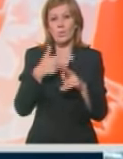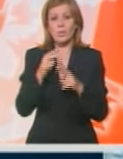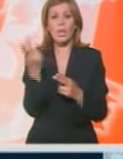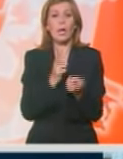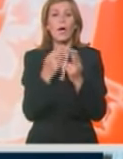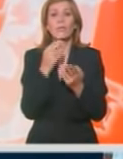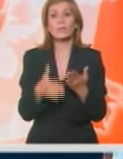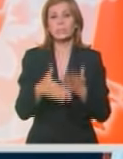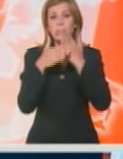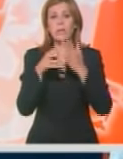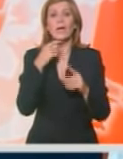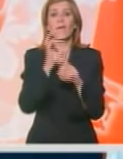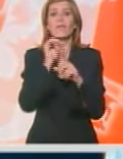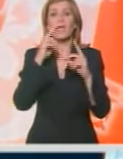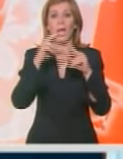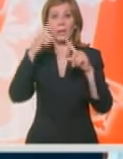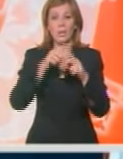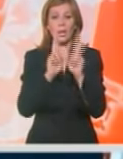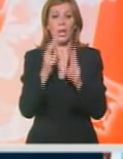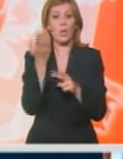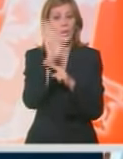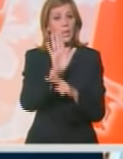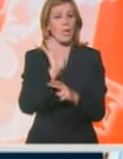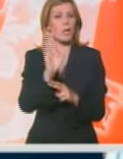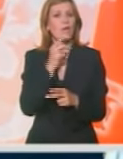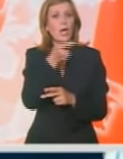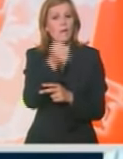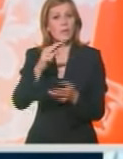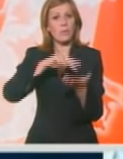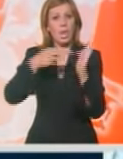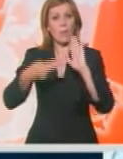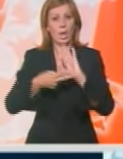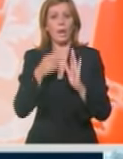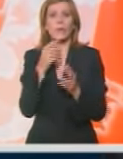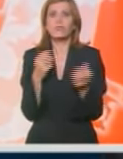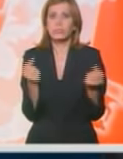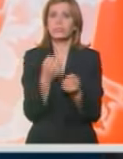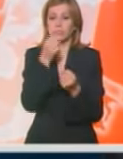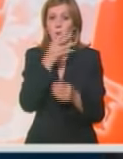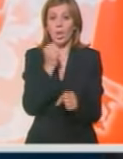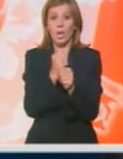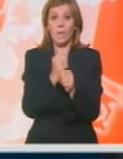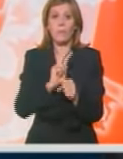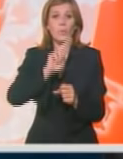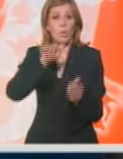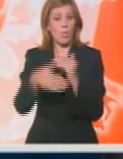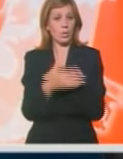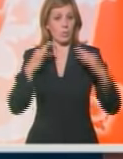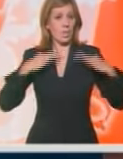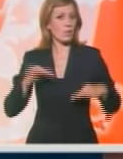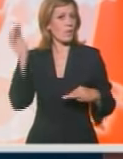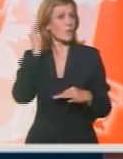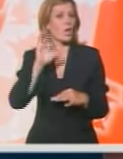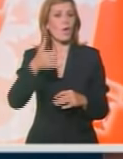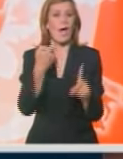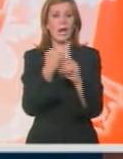kao podsticaj FIAT-u, jer se kako istakao njihov investicijoni planovi zahuktavaju. Za drugog podpredsednika vlade Jovana